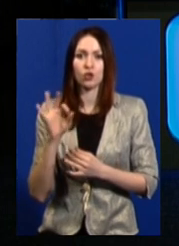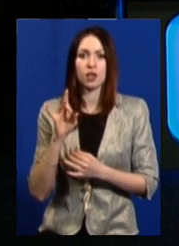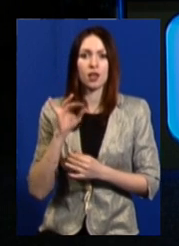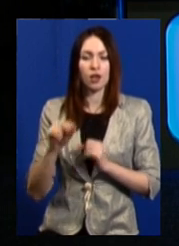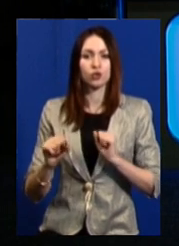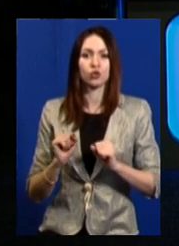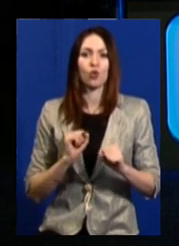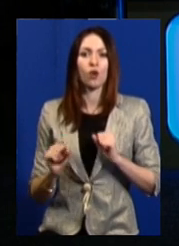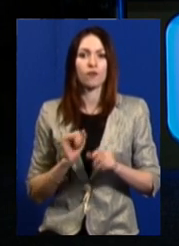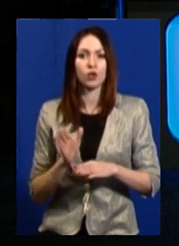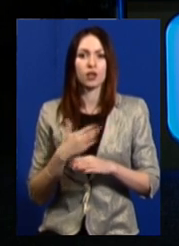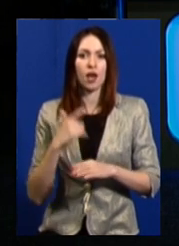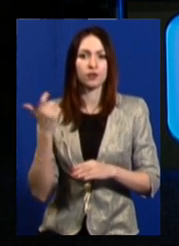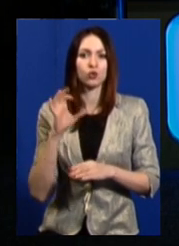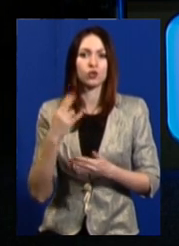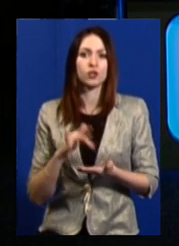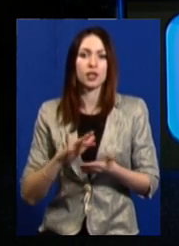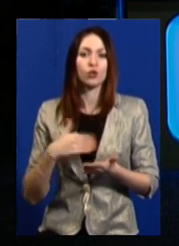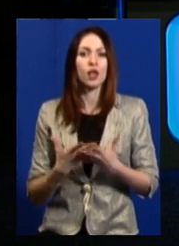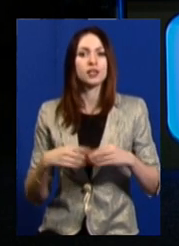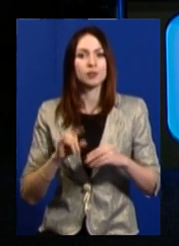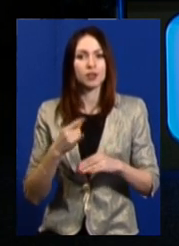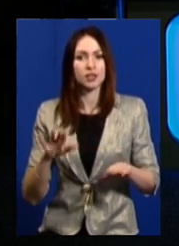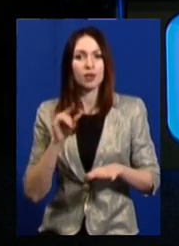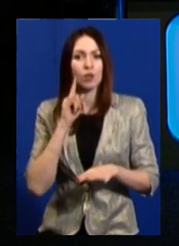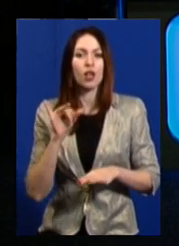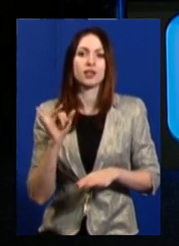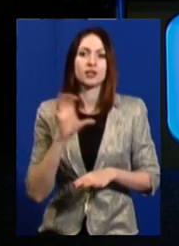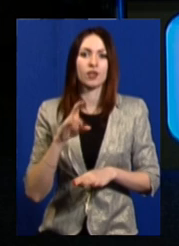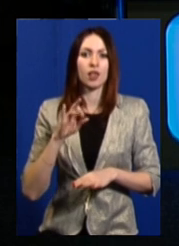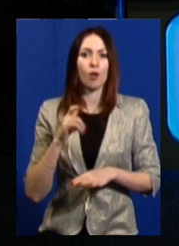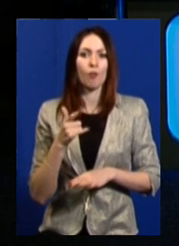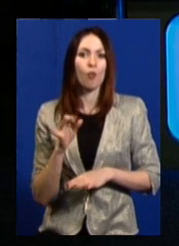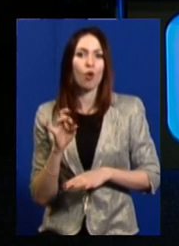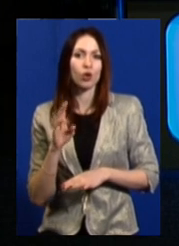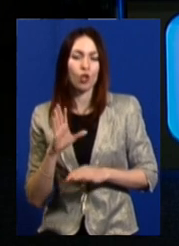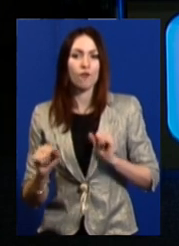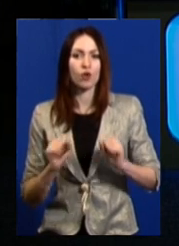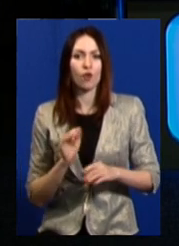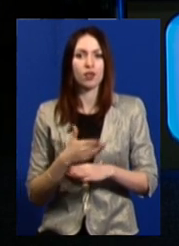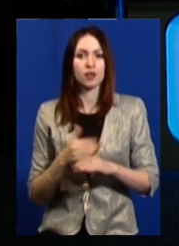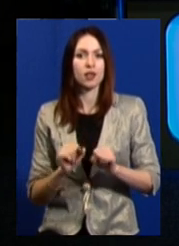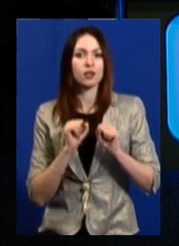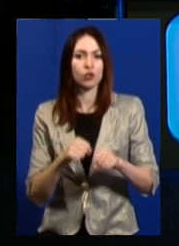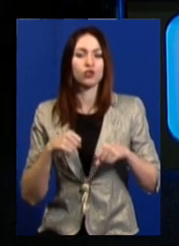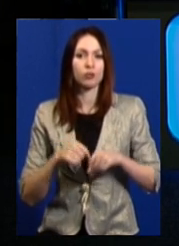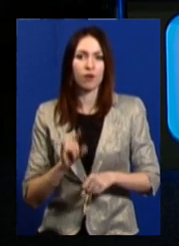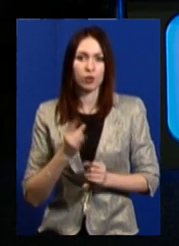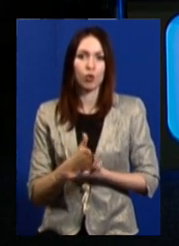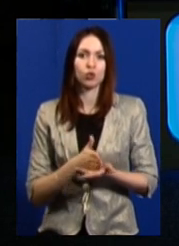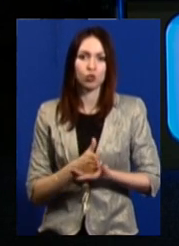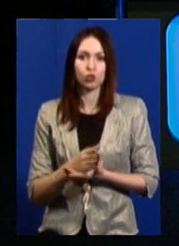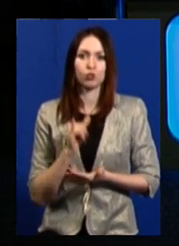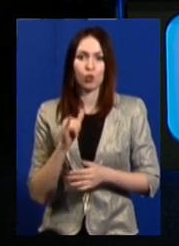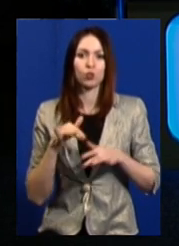Харківського обласного центру соціальних служб для сім'ї дітей та молоді, і Світланою Погорєловою, керівницею відділу захисту прав дитини, служби у